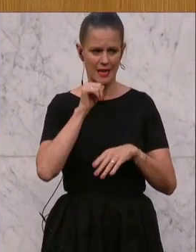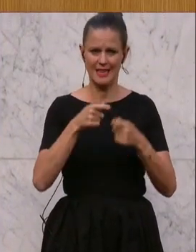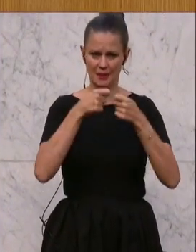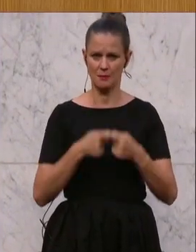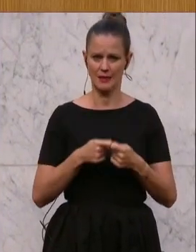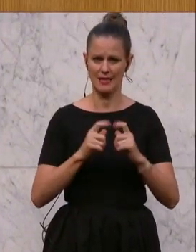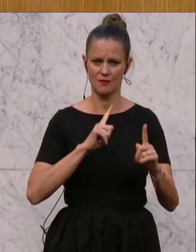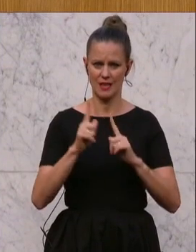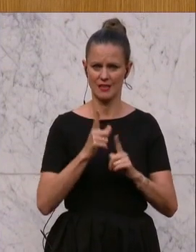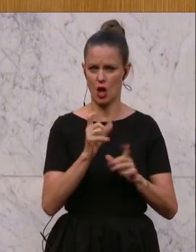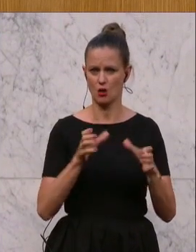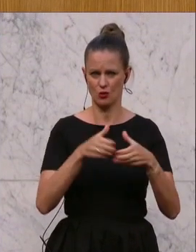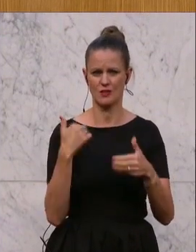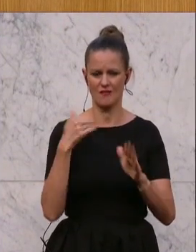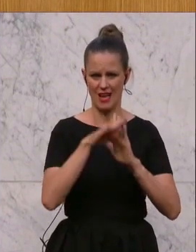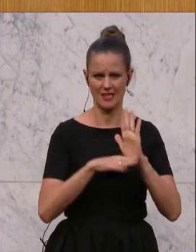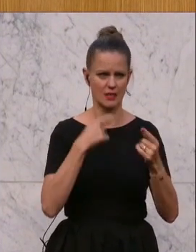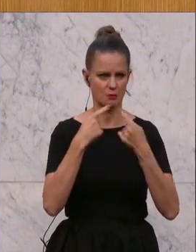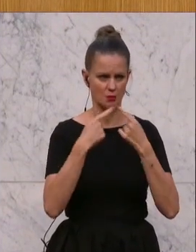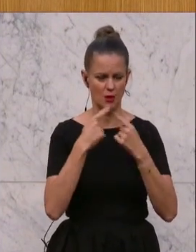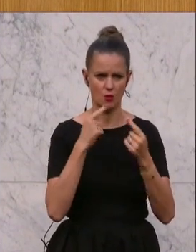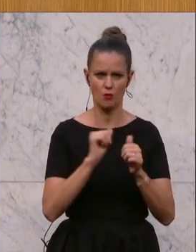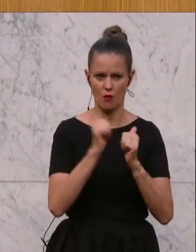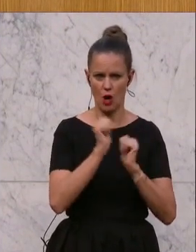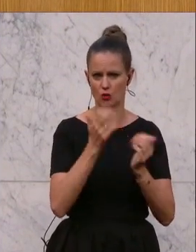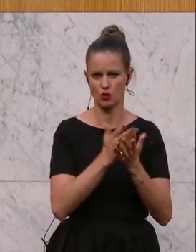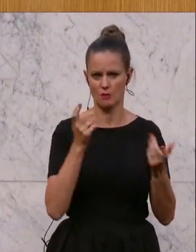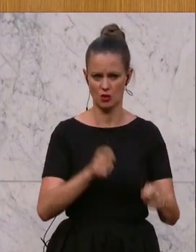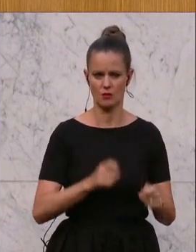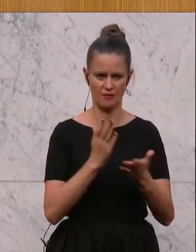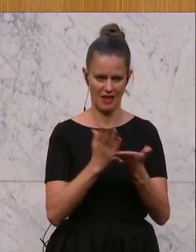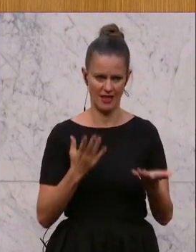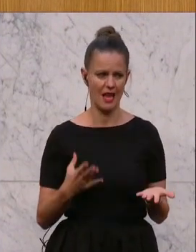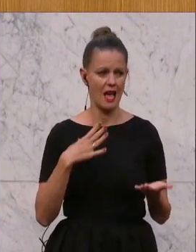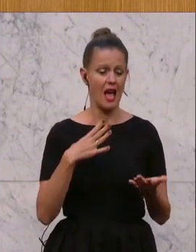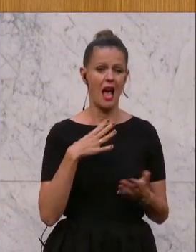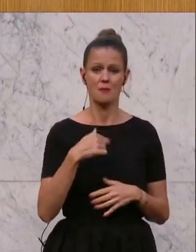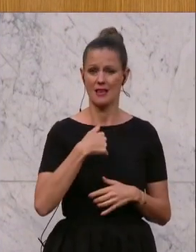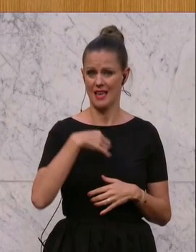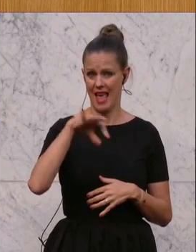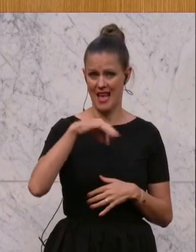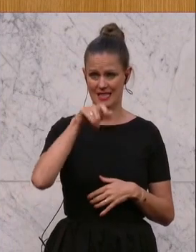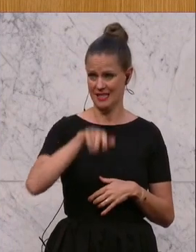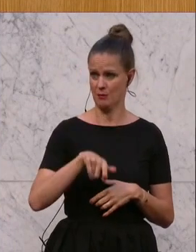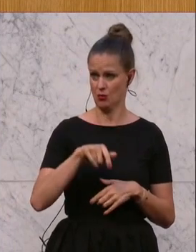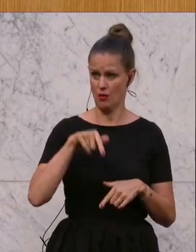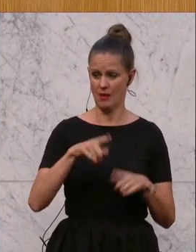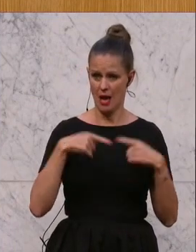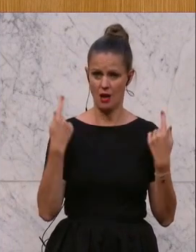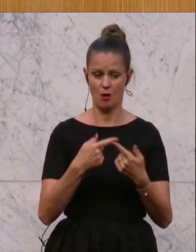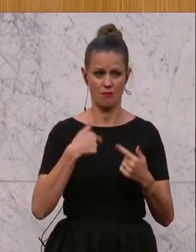des Verkehrsausschusses, wo dieses Gesetz besprochen und vorab beschlossen wurde, aber ich bin der Einzige in diesem Raum, der mit dieser Bahn